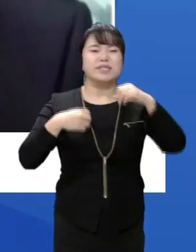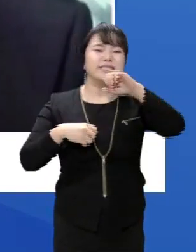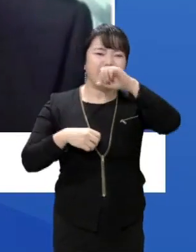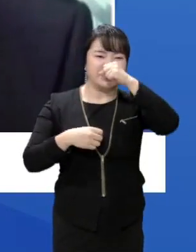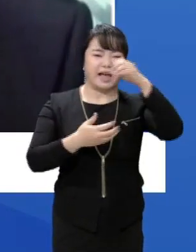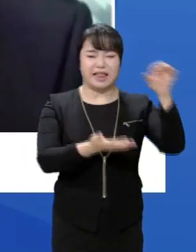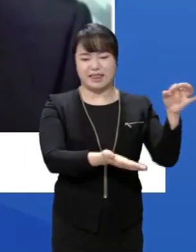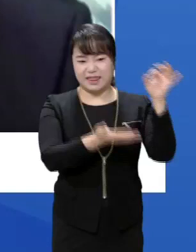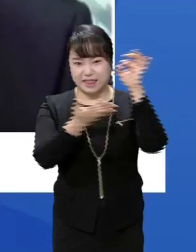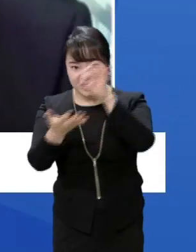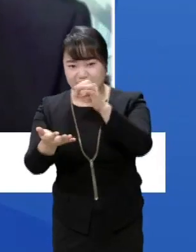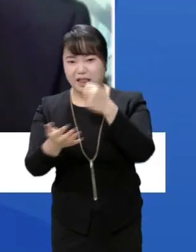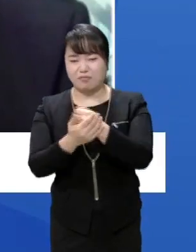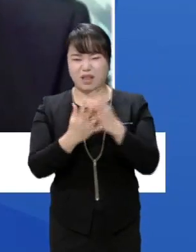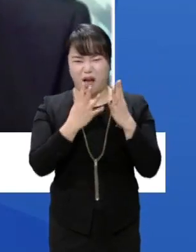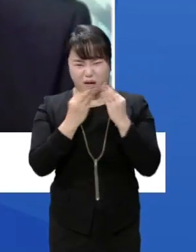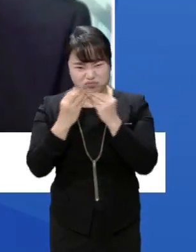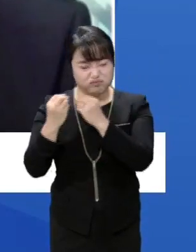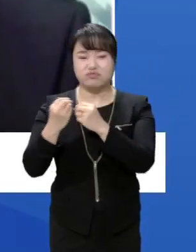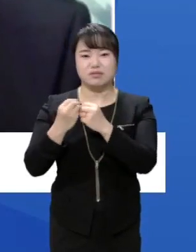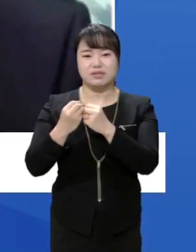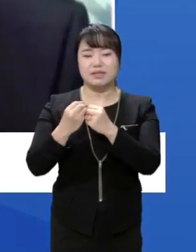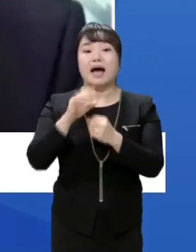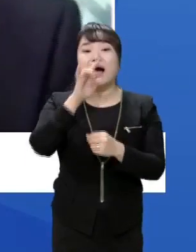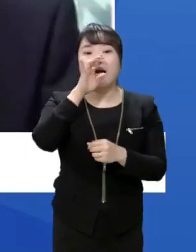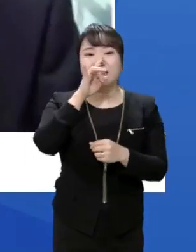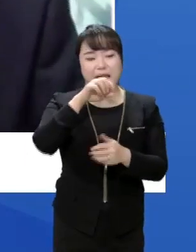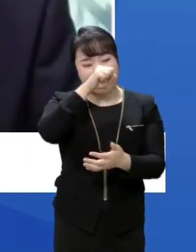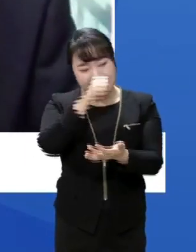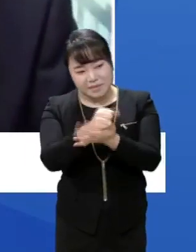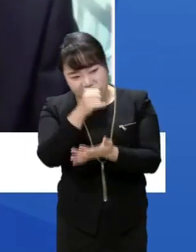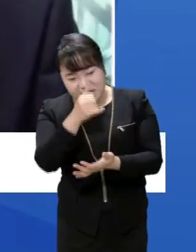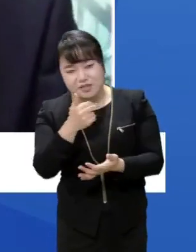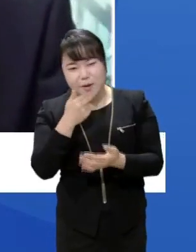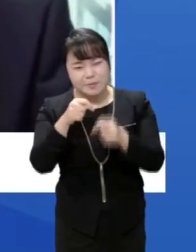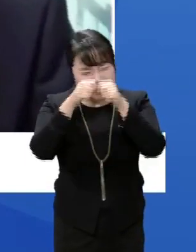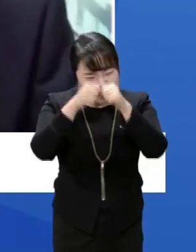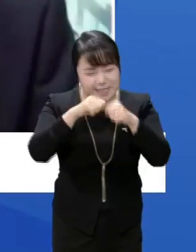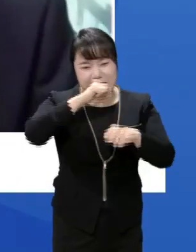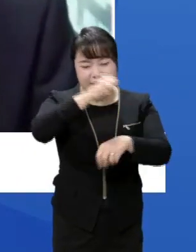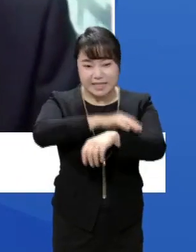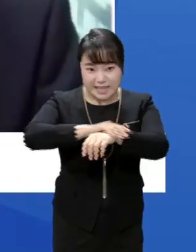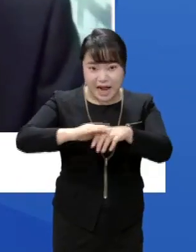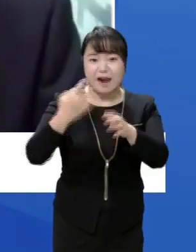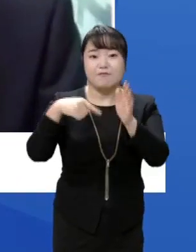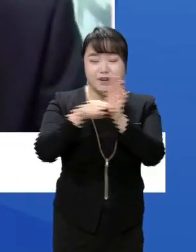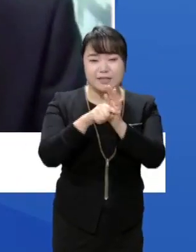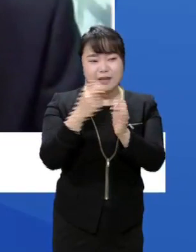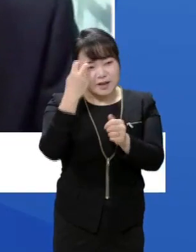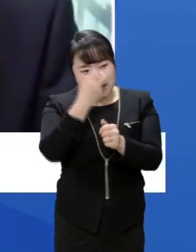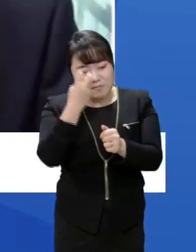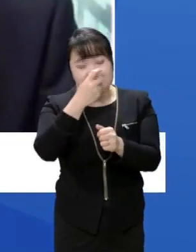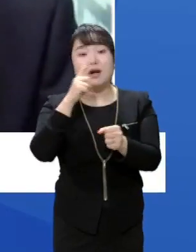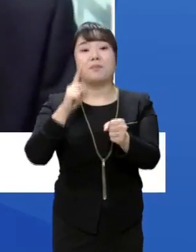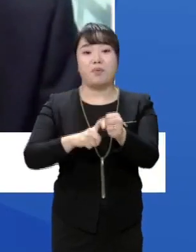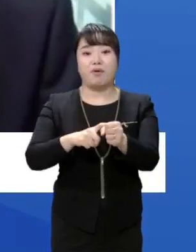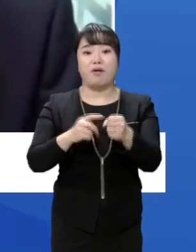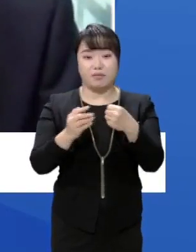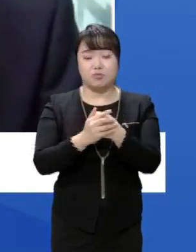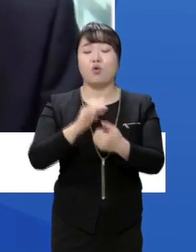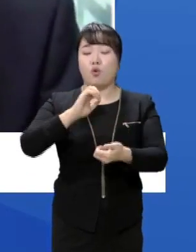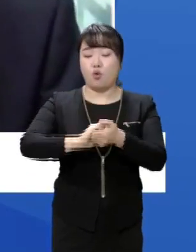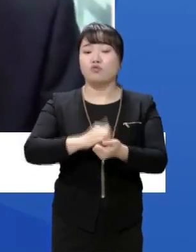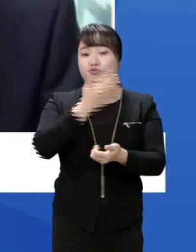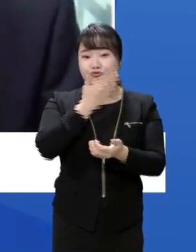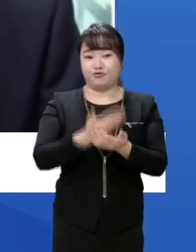들어가는 사업이기 때문에 함부로 하면 안 된다. 그래서 적정성을 검토해서 예산을 제대로 쓰도록 하기 위한 검사의 과정이니까 필요한 겁니다.